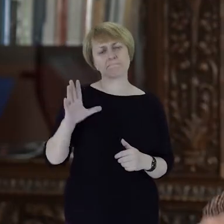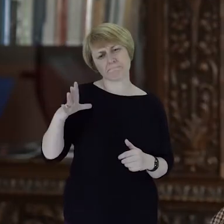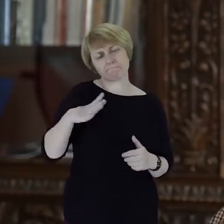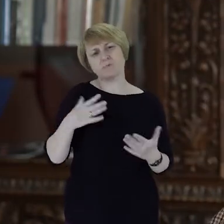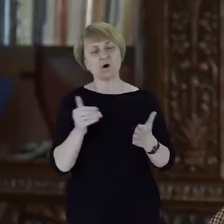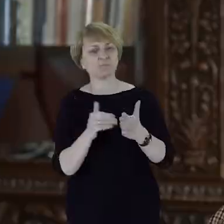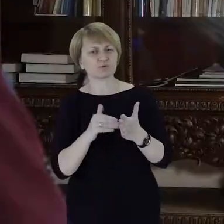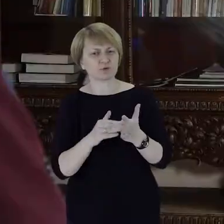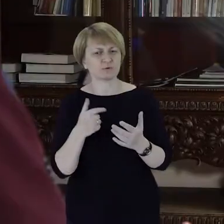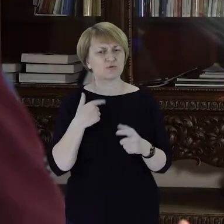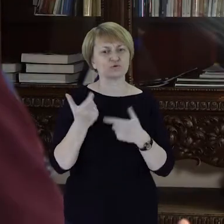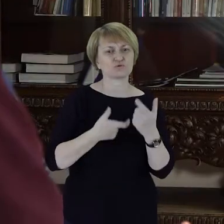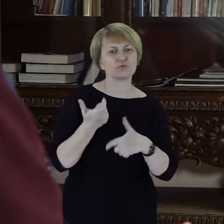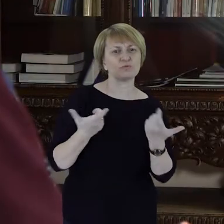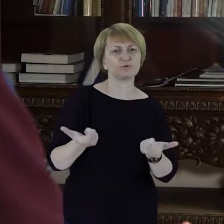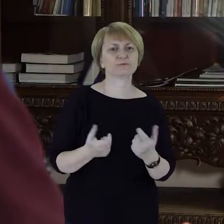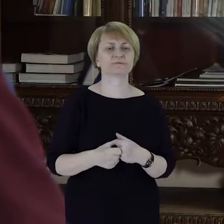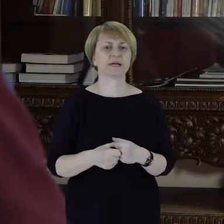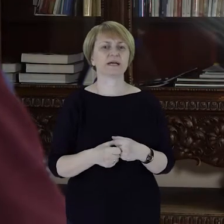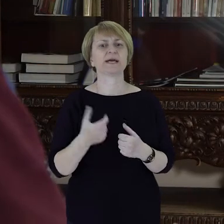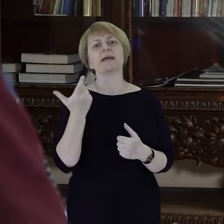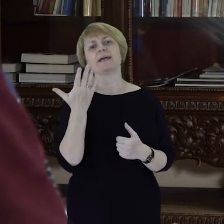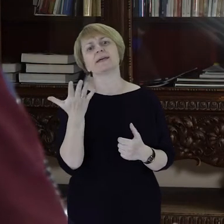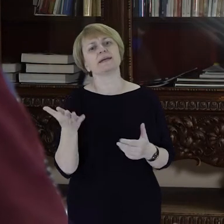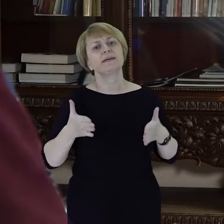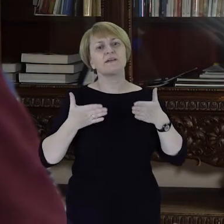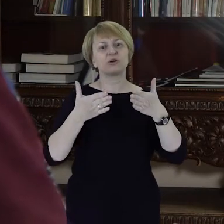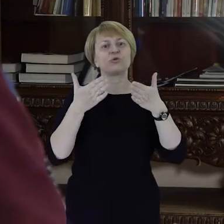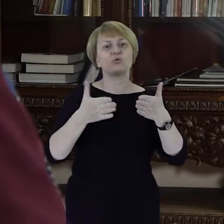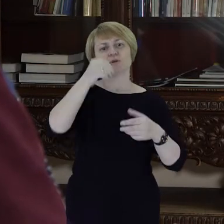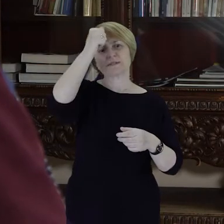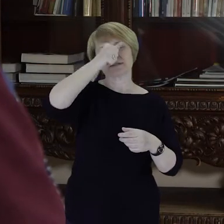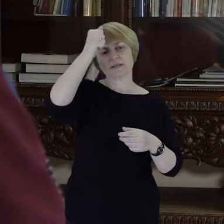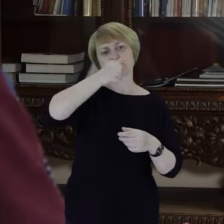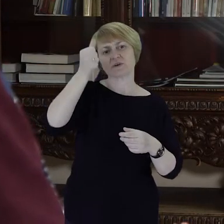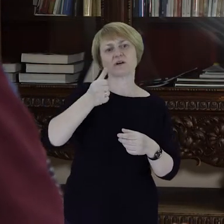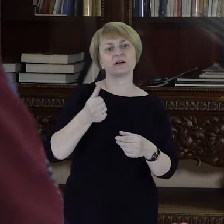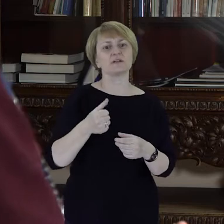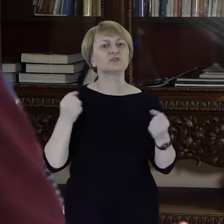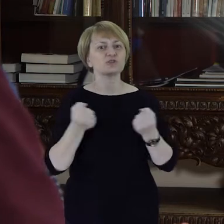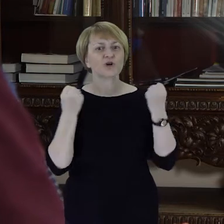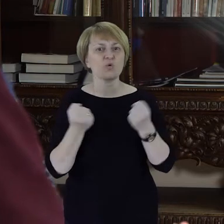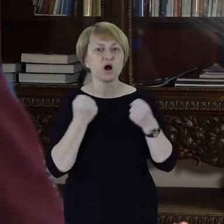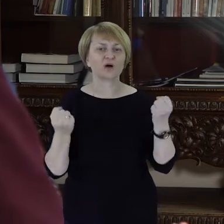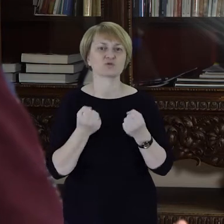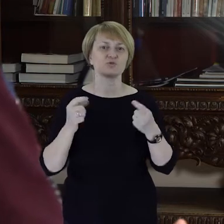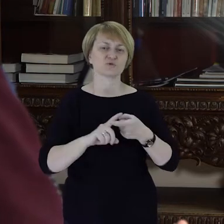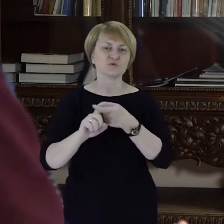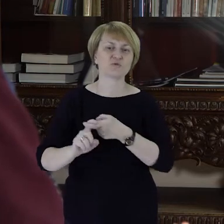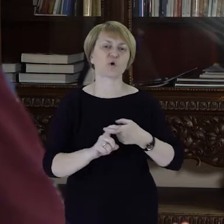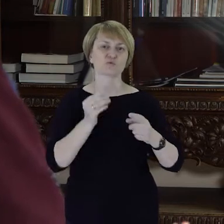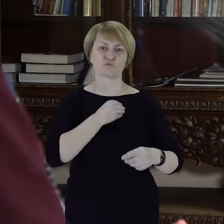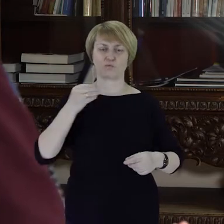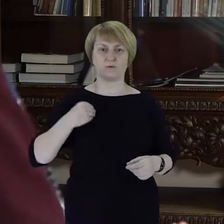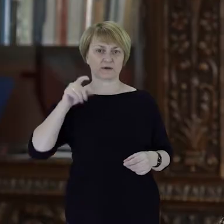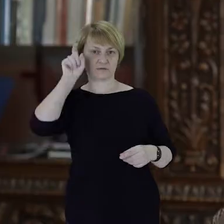była taka potrzeba, ile tych ulic ma swoich patronów i działaczy Związku